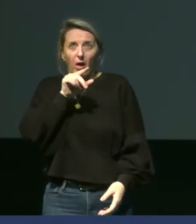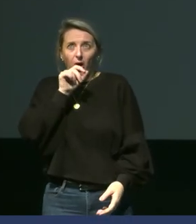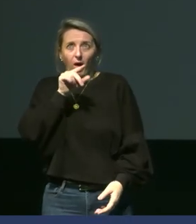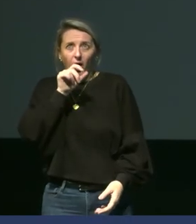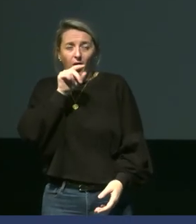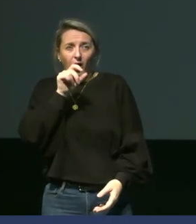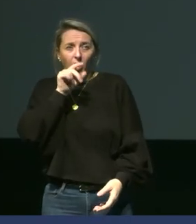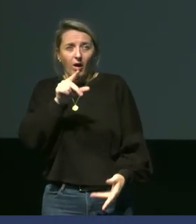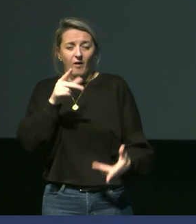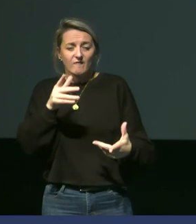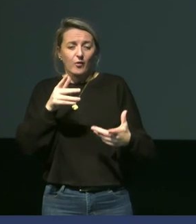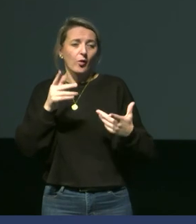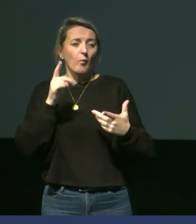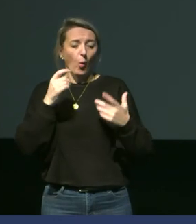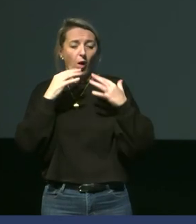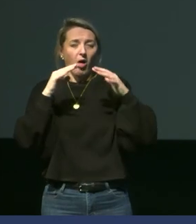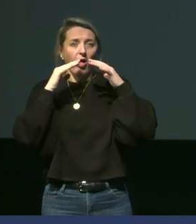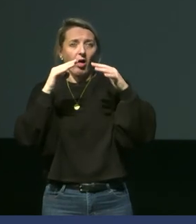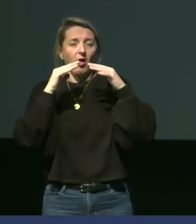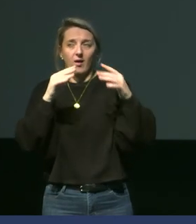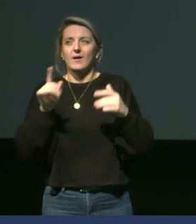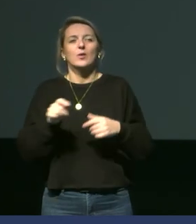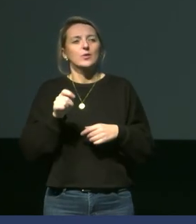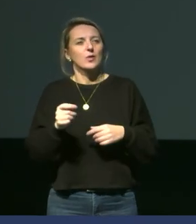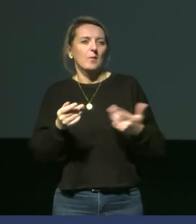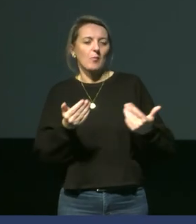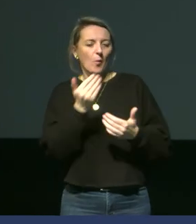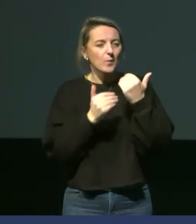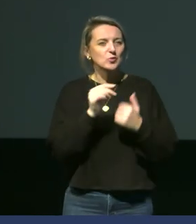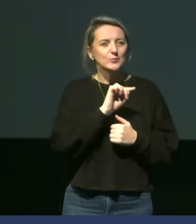avec une évaporation de l'eau alors que les individus sont à jeun.